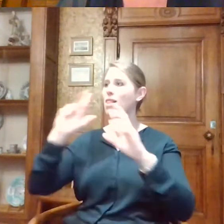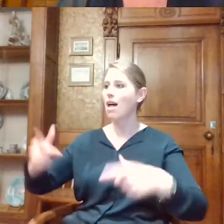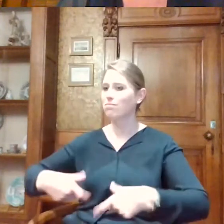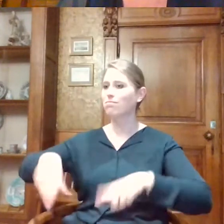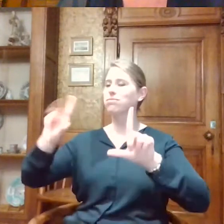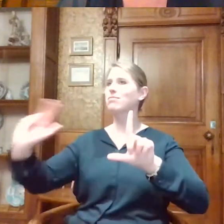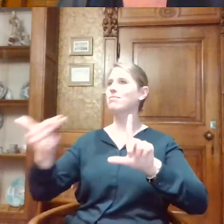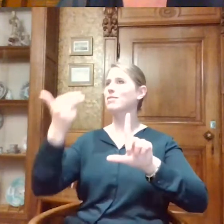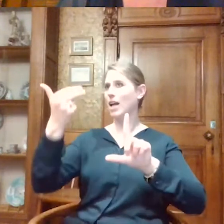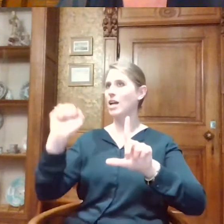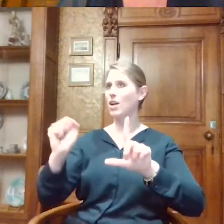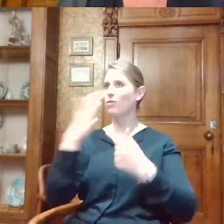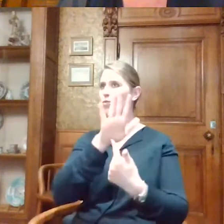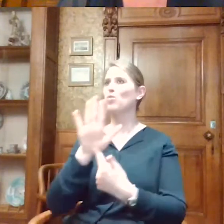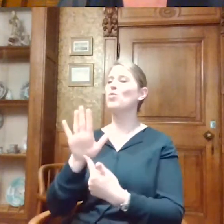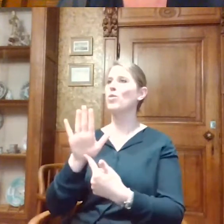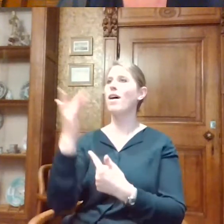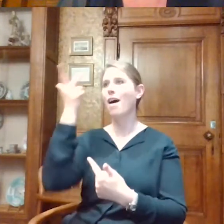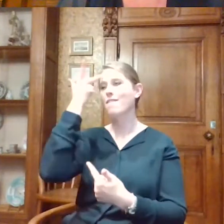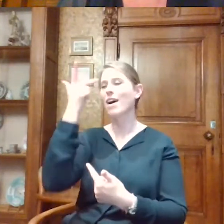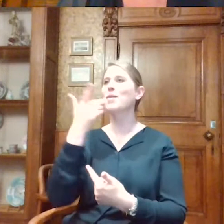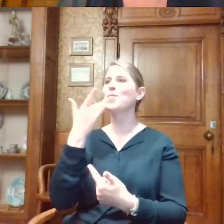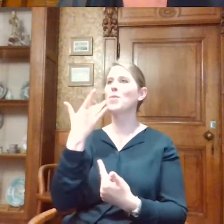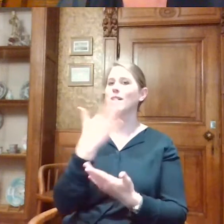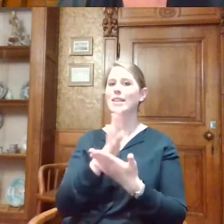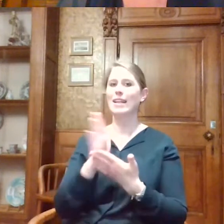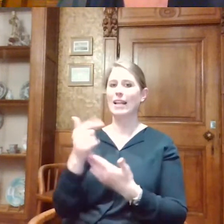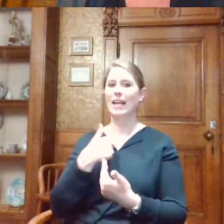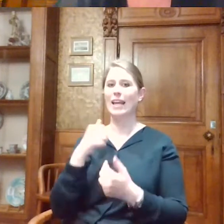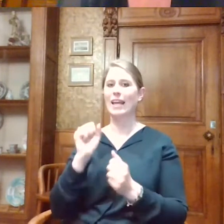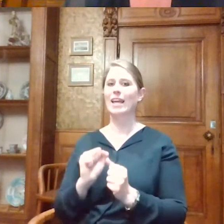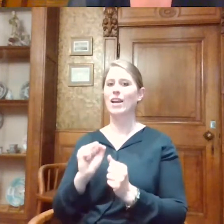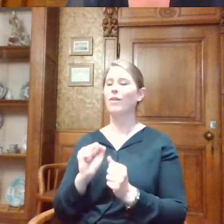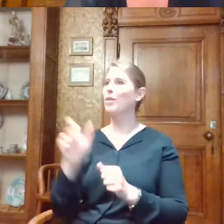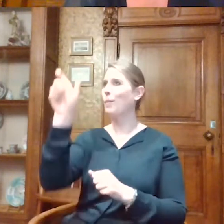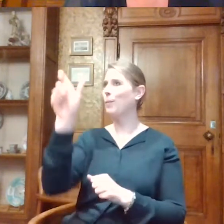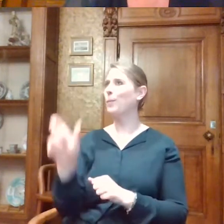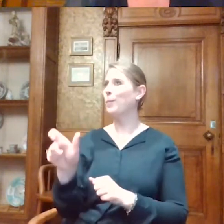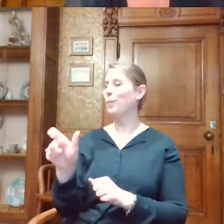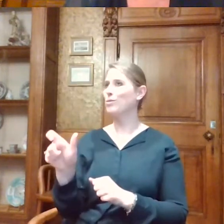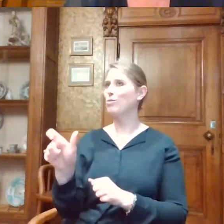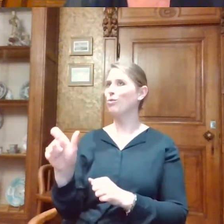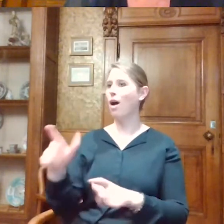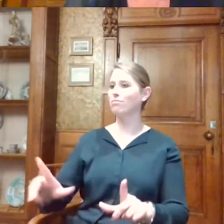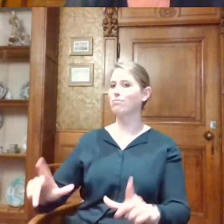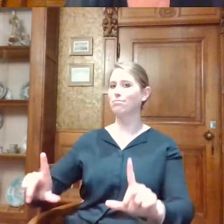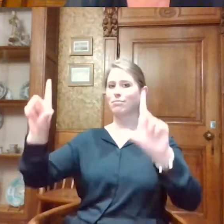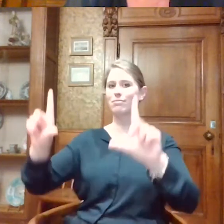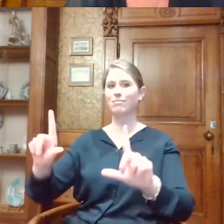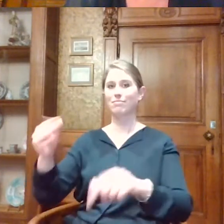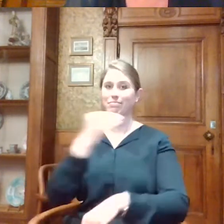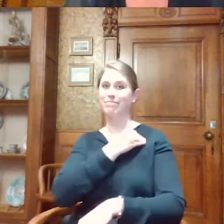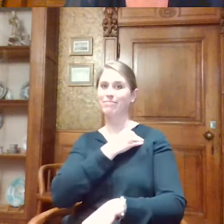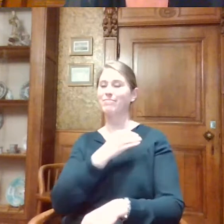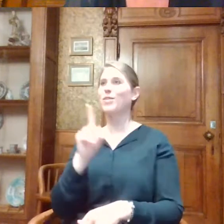chat wil delen, dan kan ik die persoon hier even aan het woord laten. Dus laat maar weten